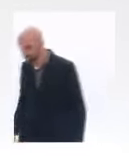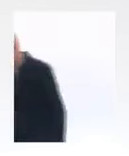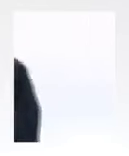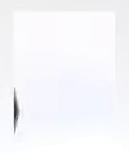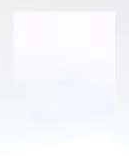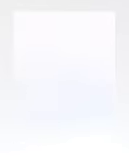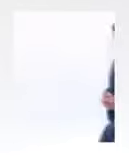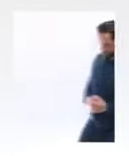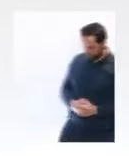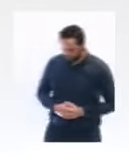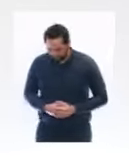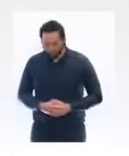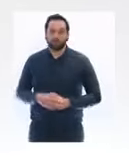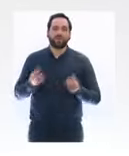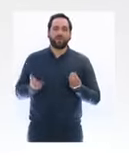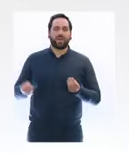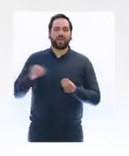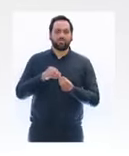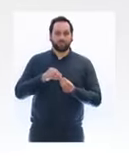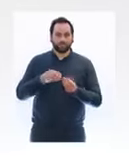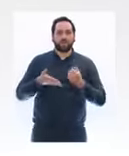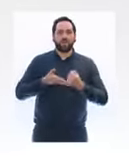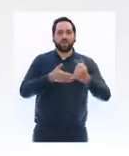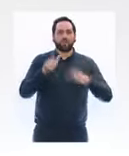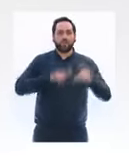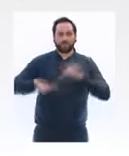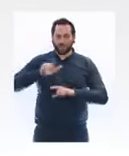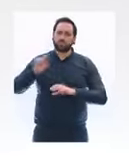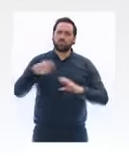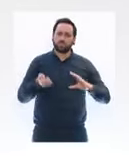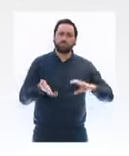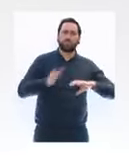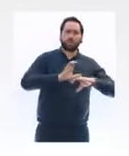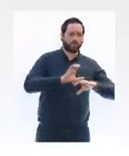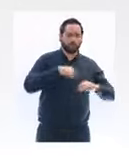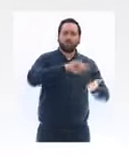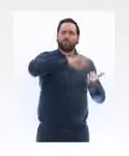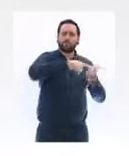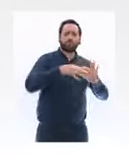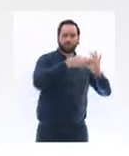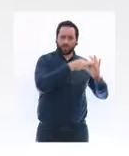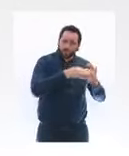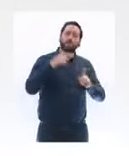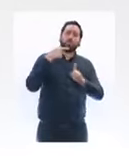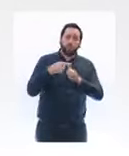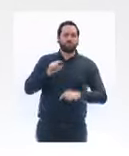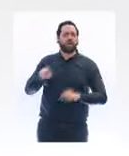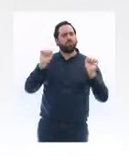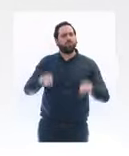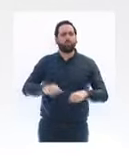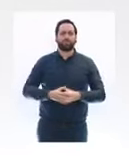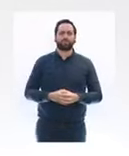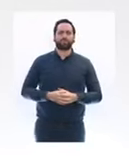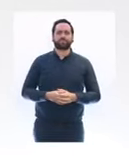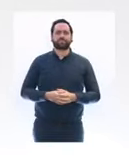cumulable avec le Fonds de solidarité. Elle sera cumulable. Nous évaluons la dépense de l'État pour ce crédit d